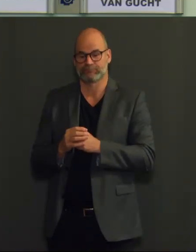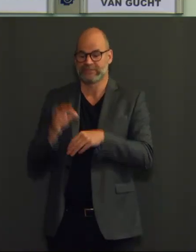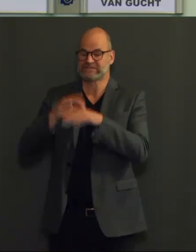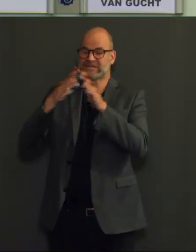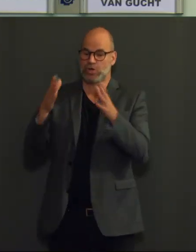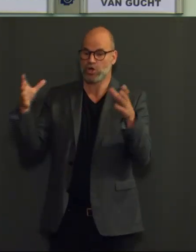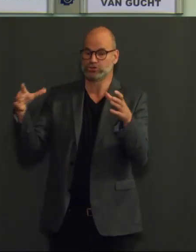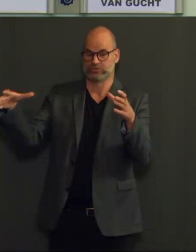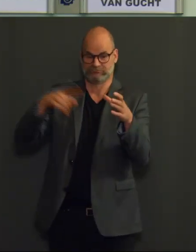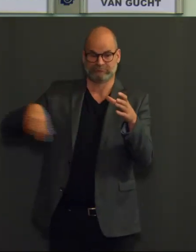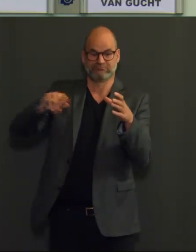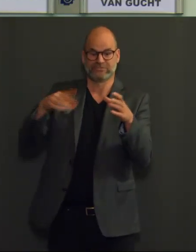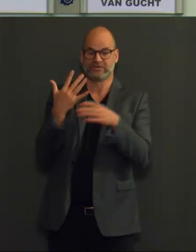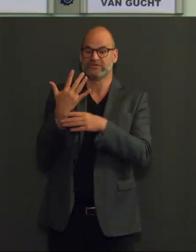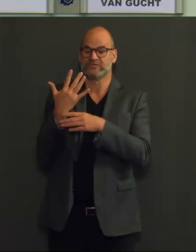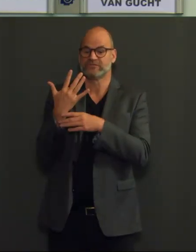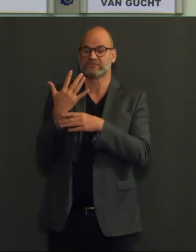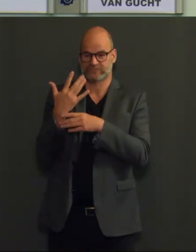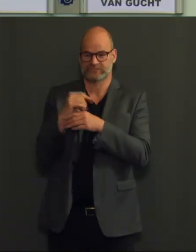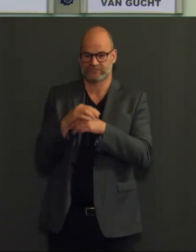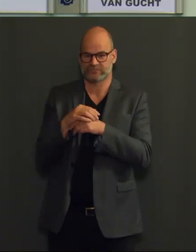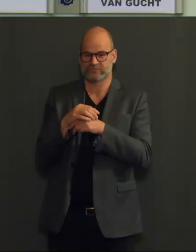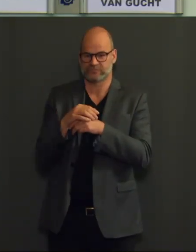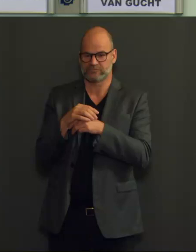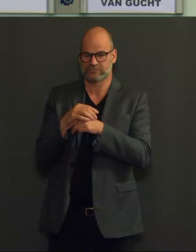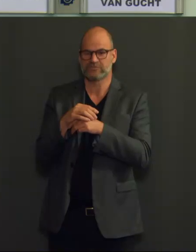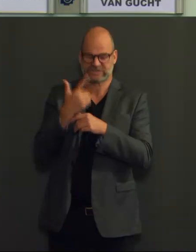en 12% lager dan de week ervoor.